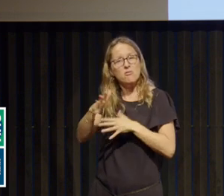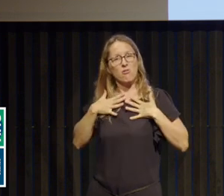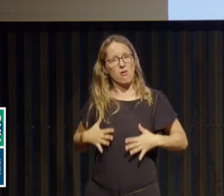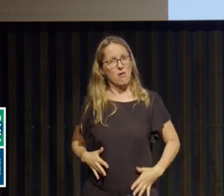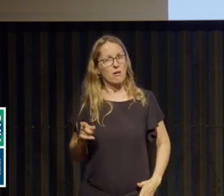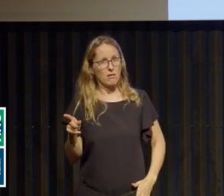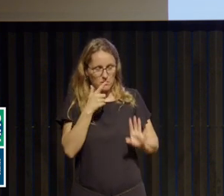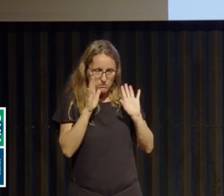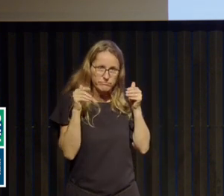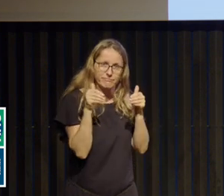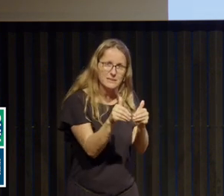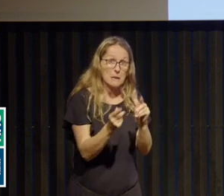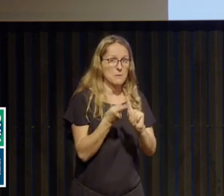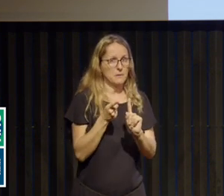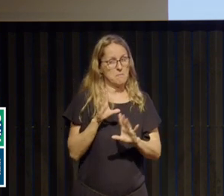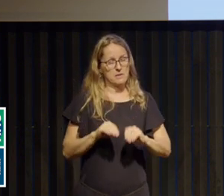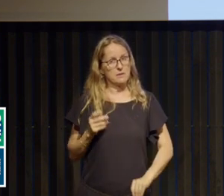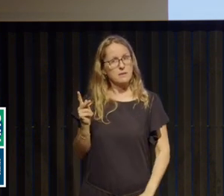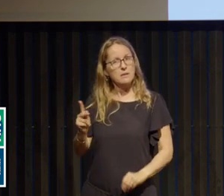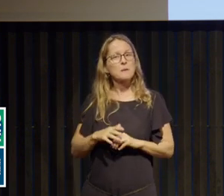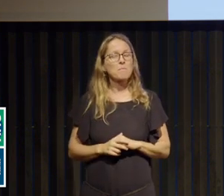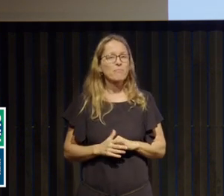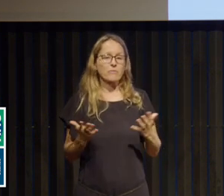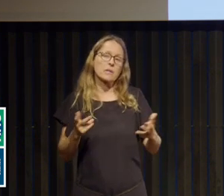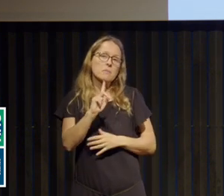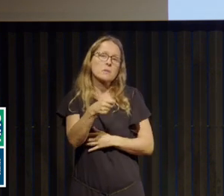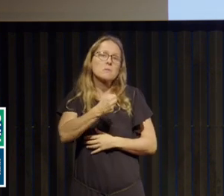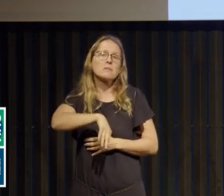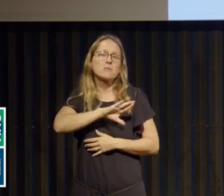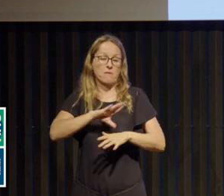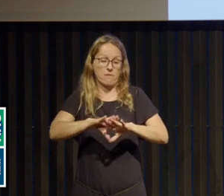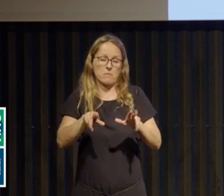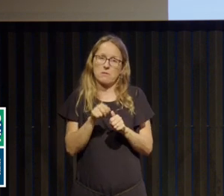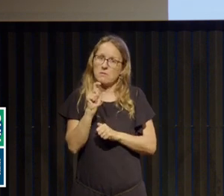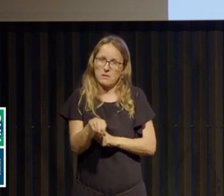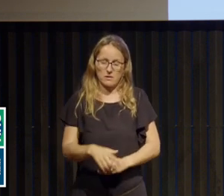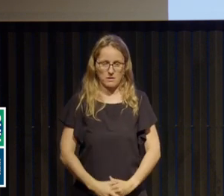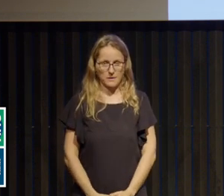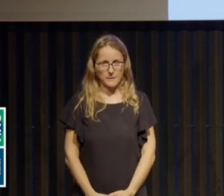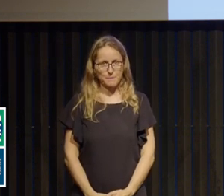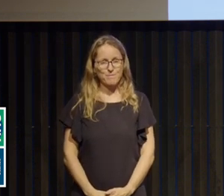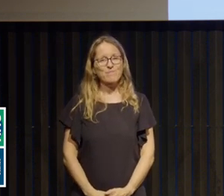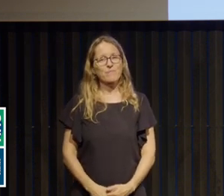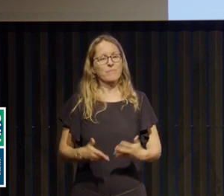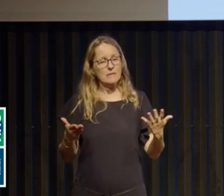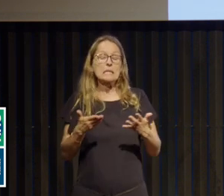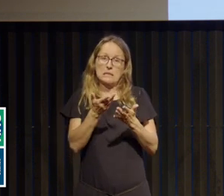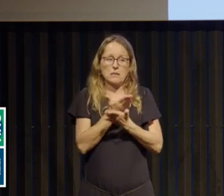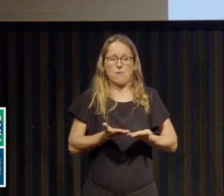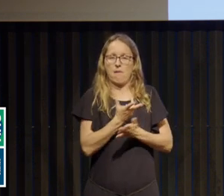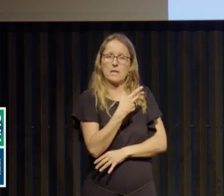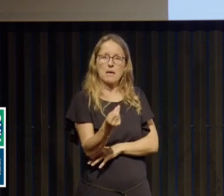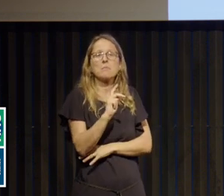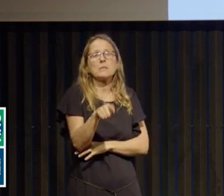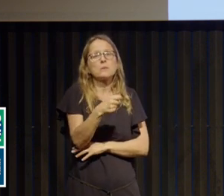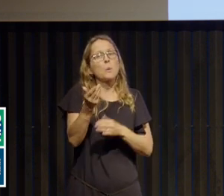centraux dans ce genre de prise en charge et puis, bien sûr, une prise en charge familiale qui est aussi indispensable. Et dans les cas les plus graves, bien sûr, une hospitalisation